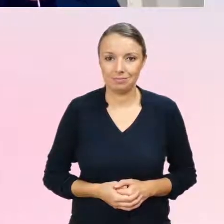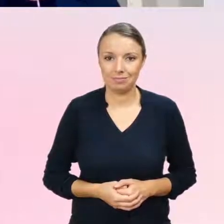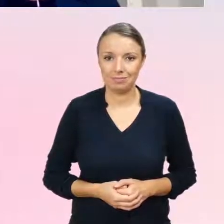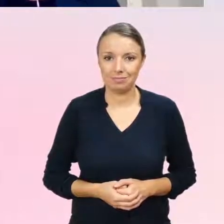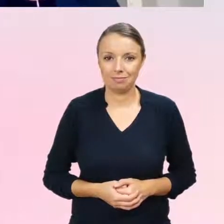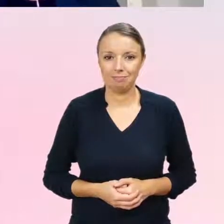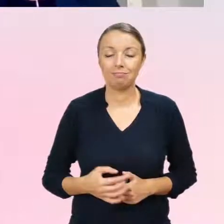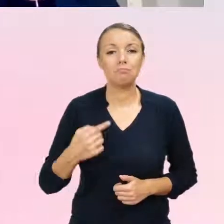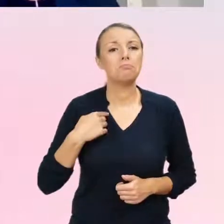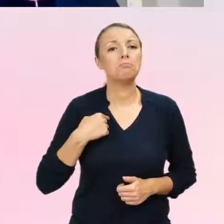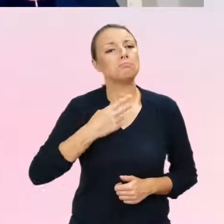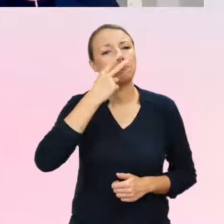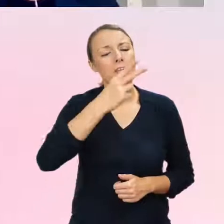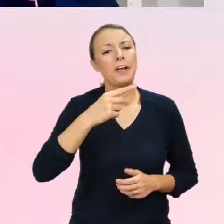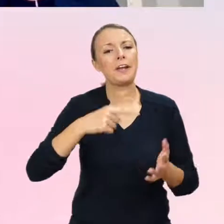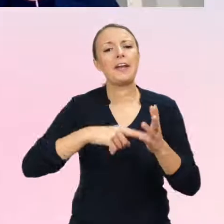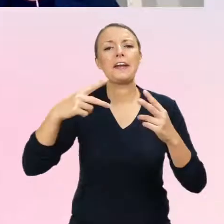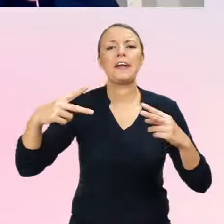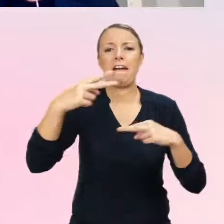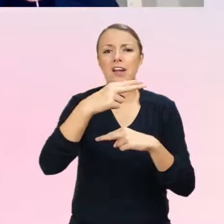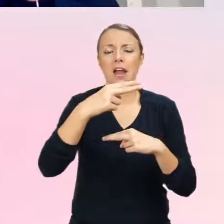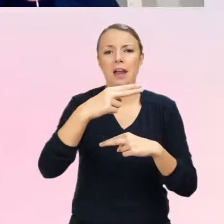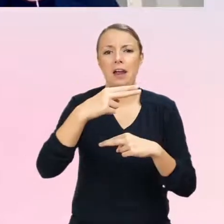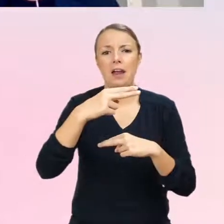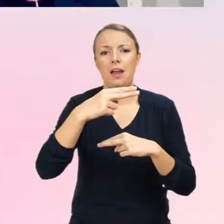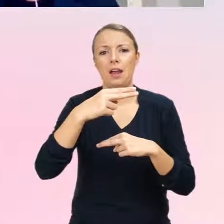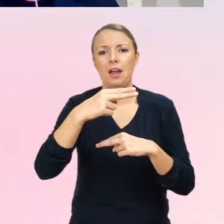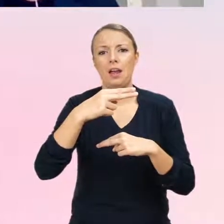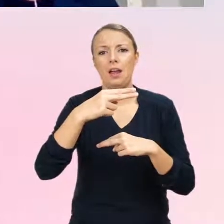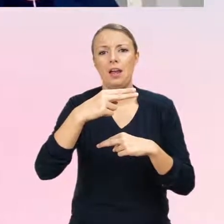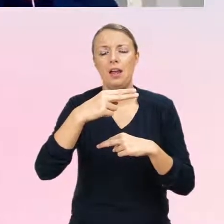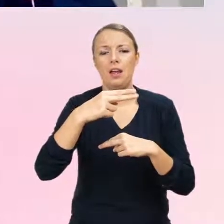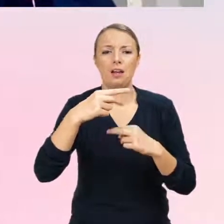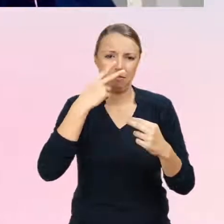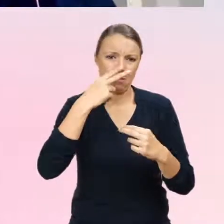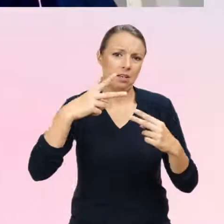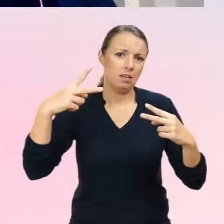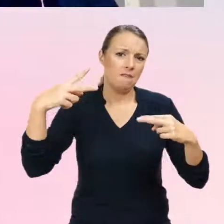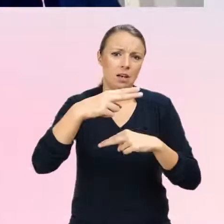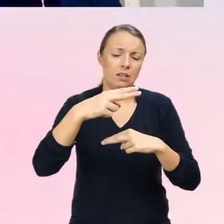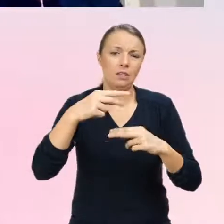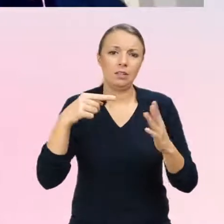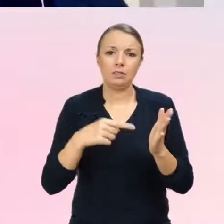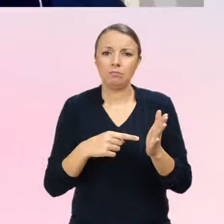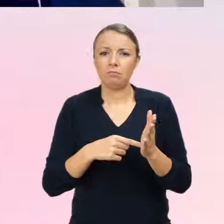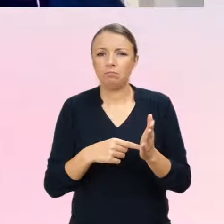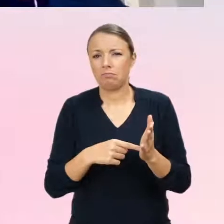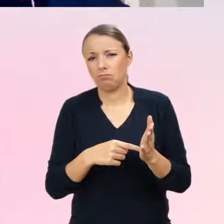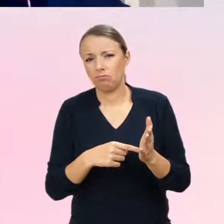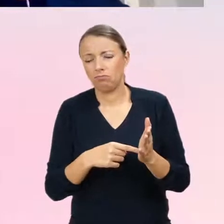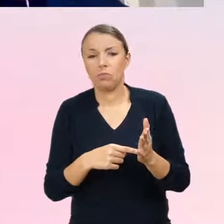tutaj taki kawałek zupełnie taki